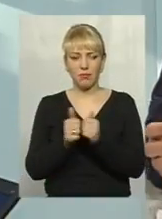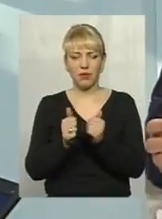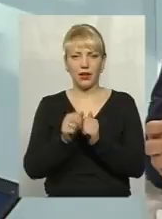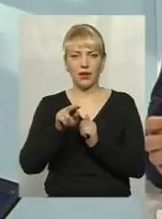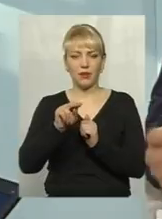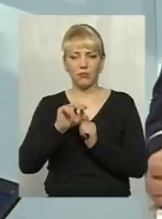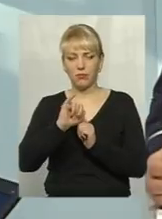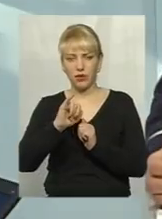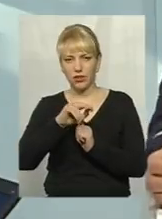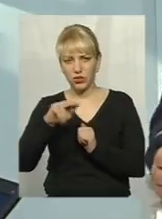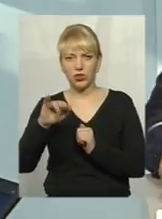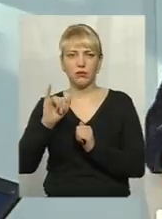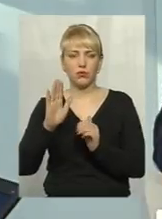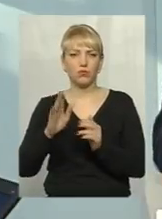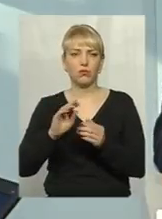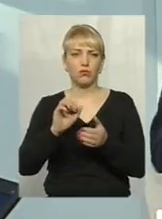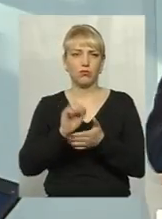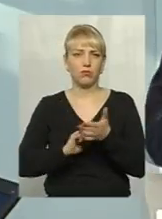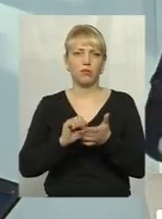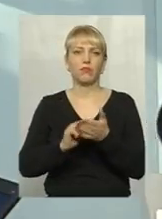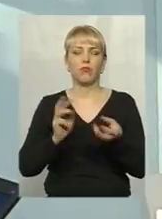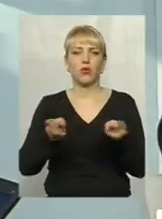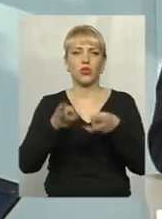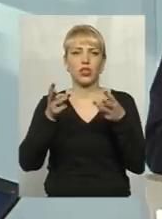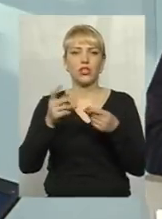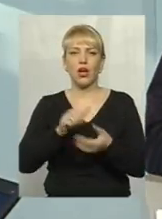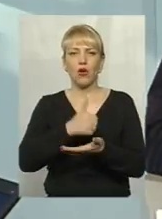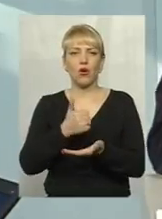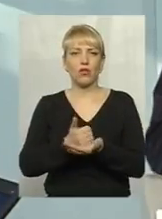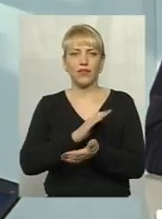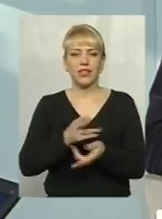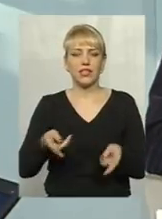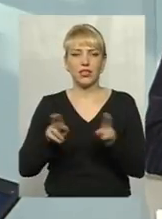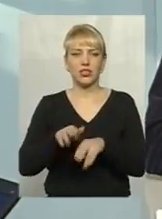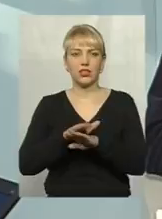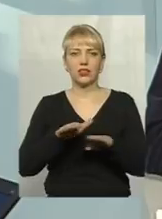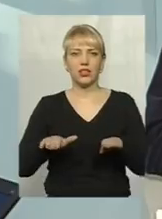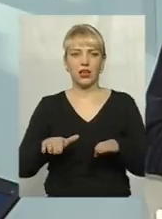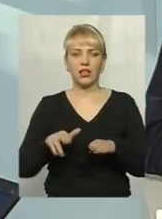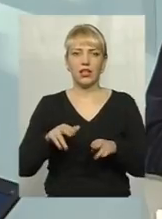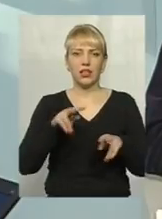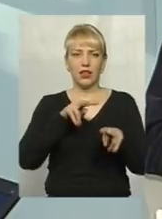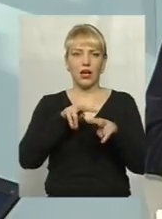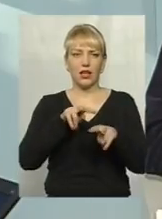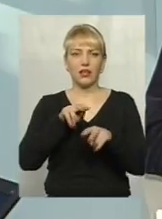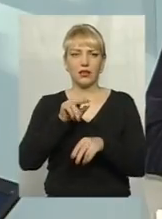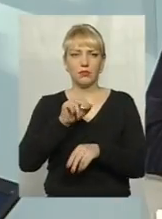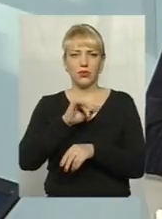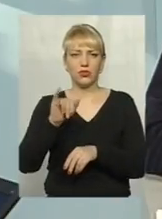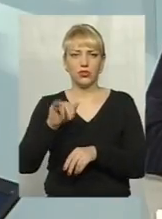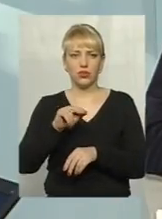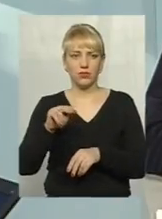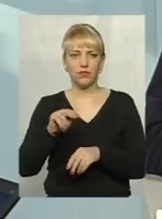пожежі. Ну і саме головне, це в жодному разі не залишати дітей наглядати за пічкою. Тобто,